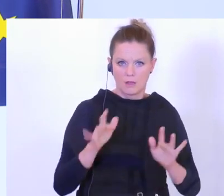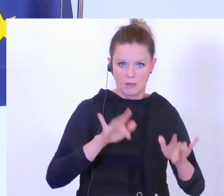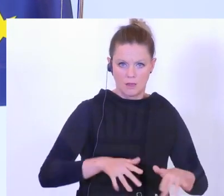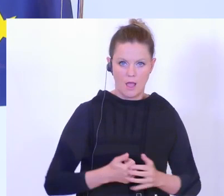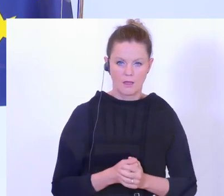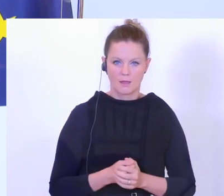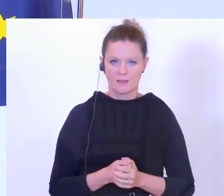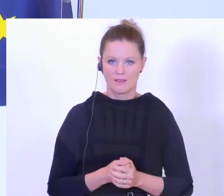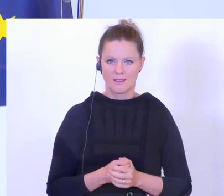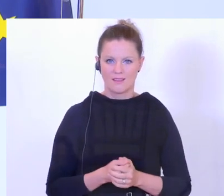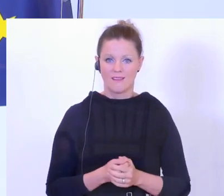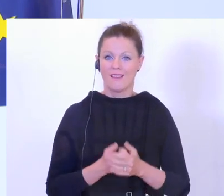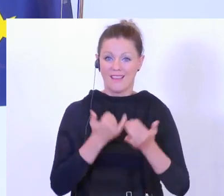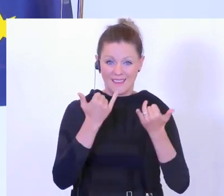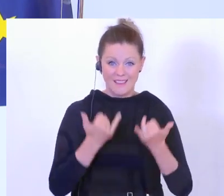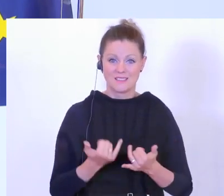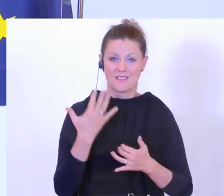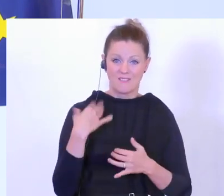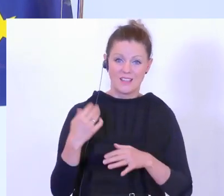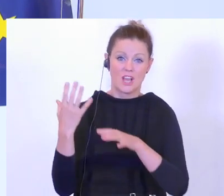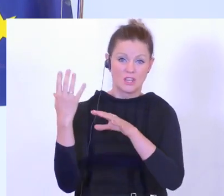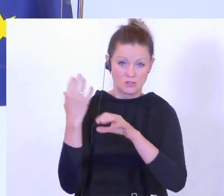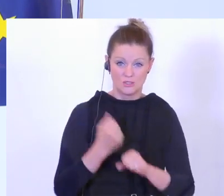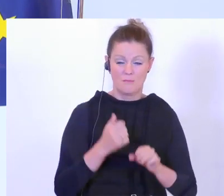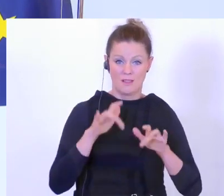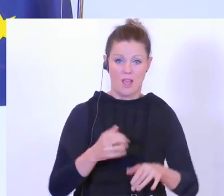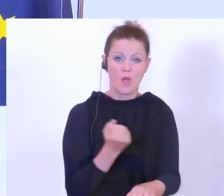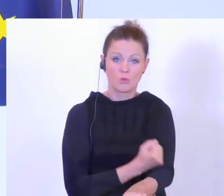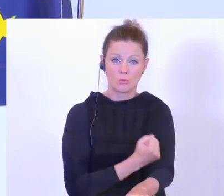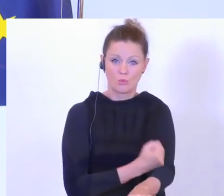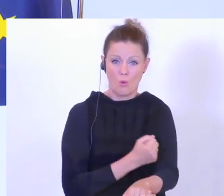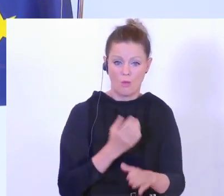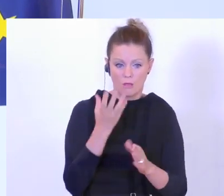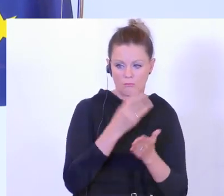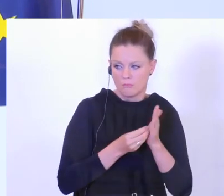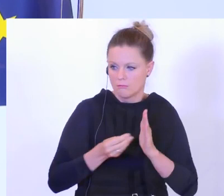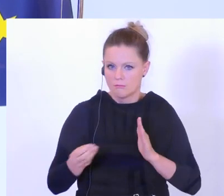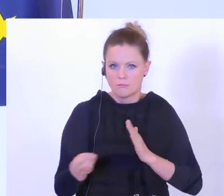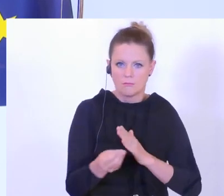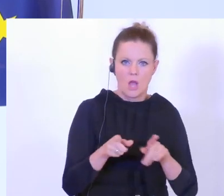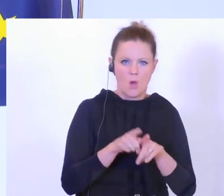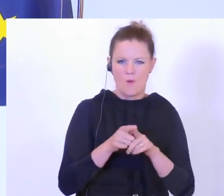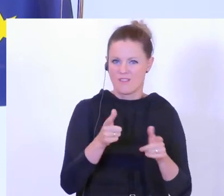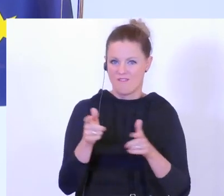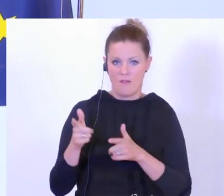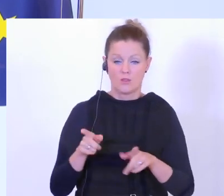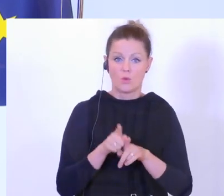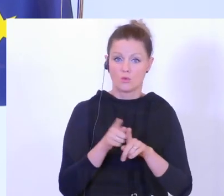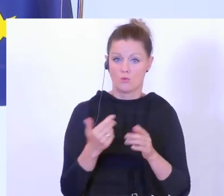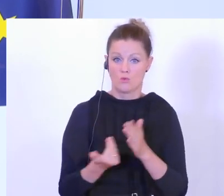früheren Schlepper wieder im Drogenschmuggel und im Waffenschmuggel zum Teil. Und die Schlepper haben auch ein neues Business